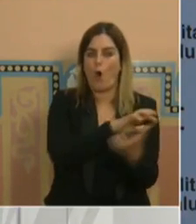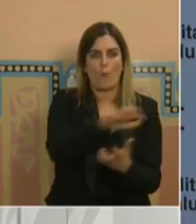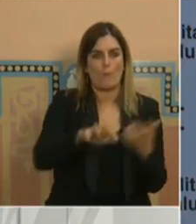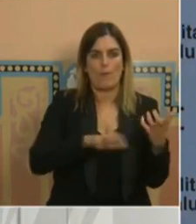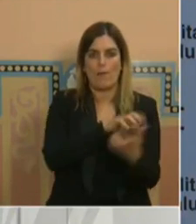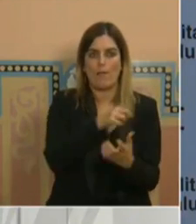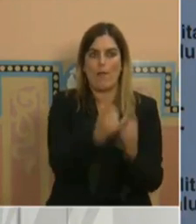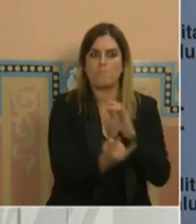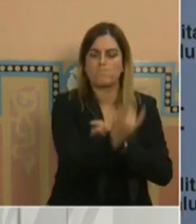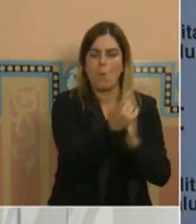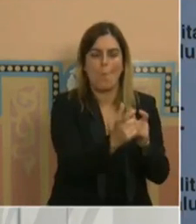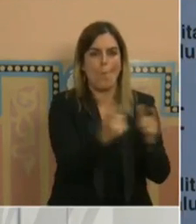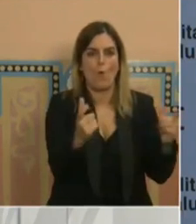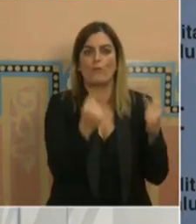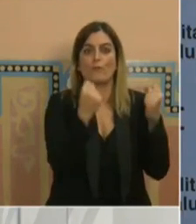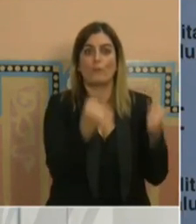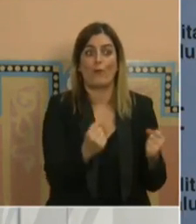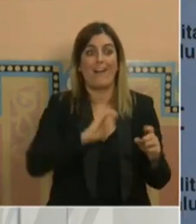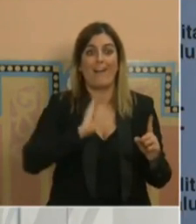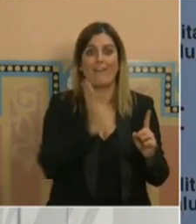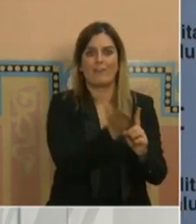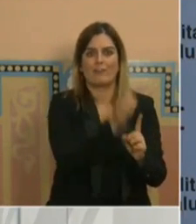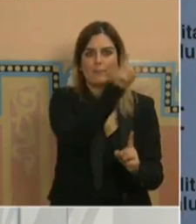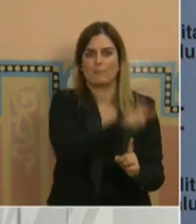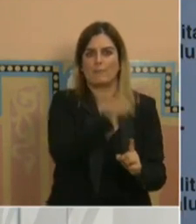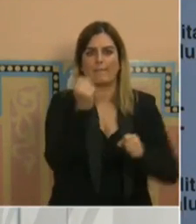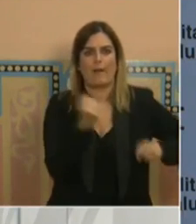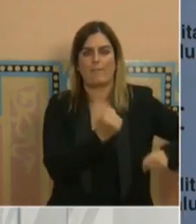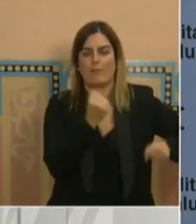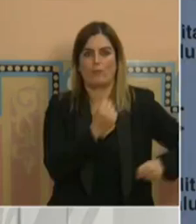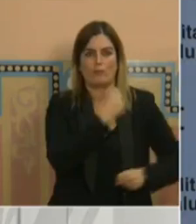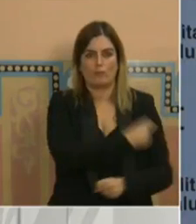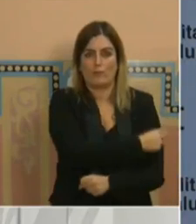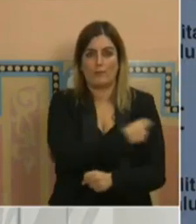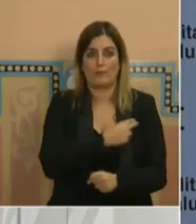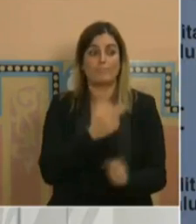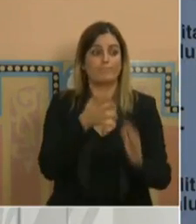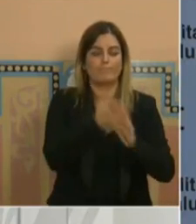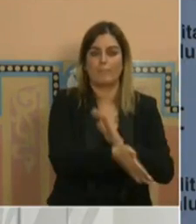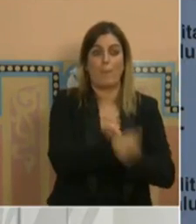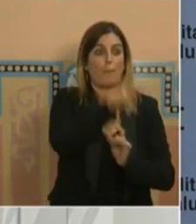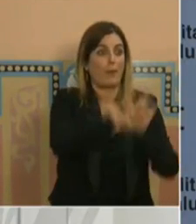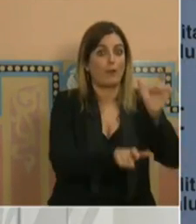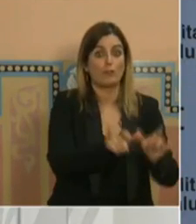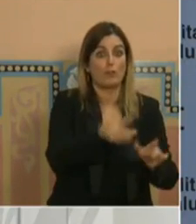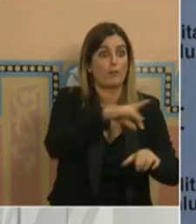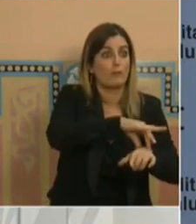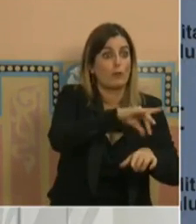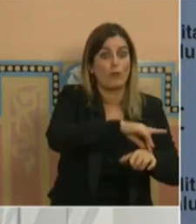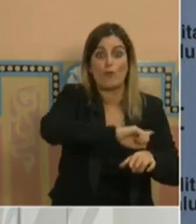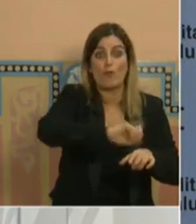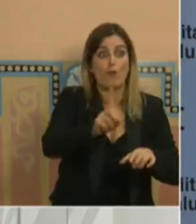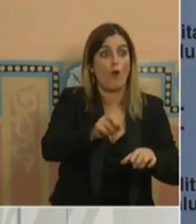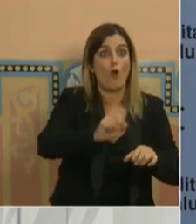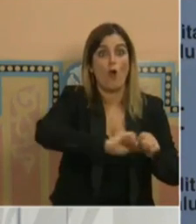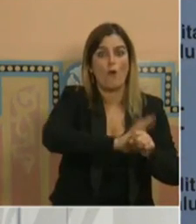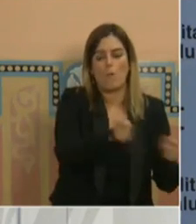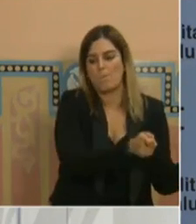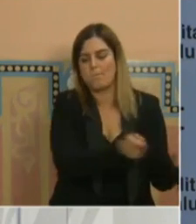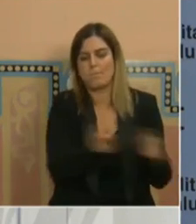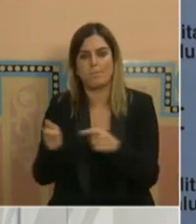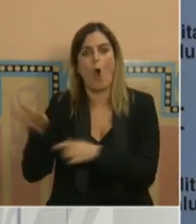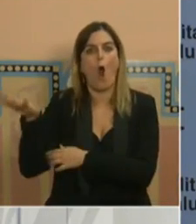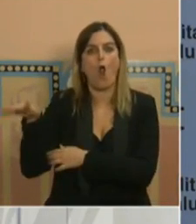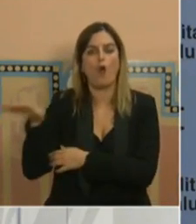brot també que afecta professionals de l'hospital, on hem de derivar aquests pacients no Covid a Olot